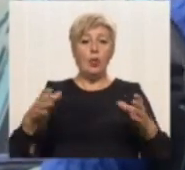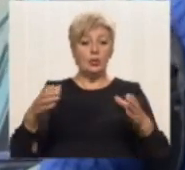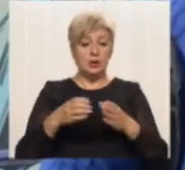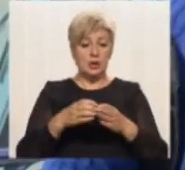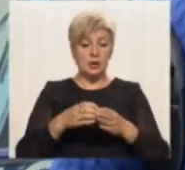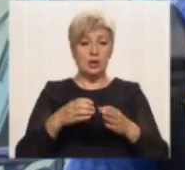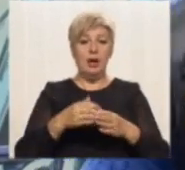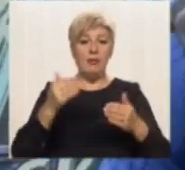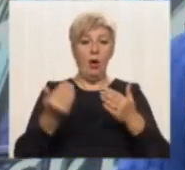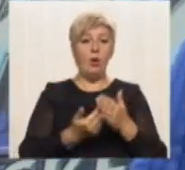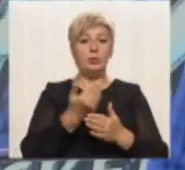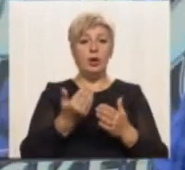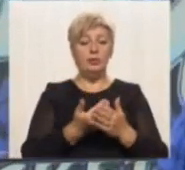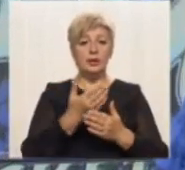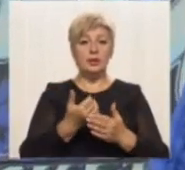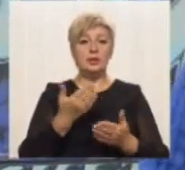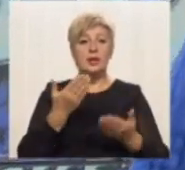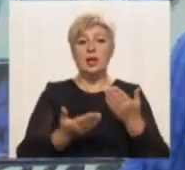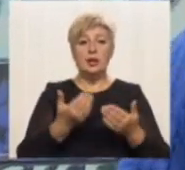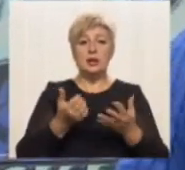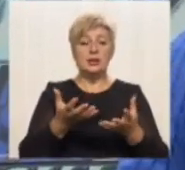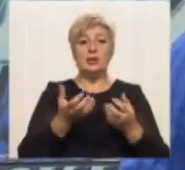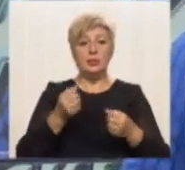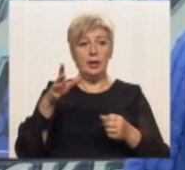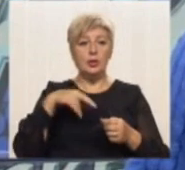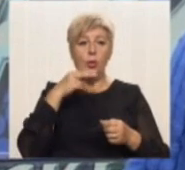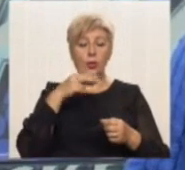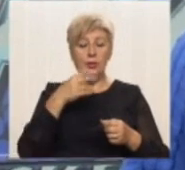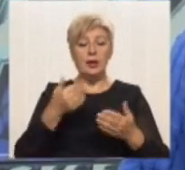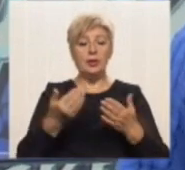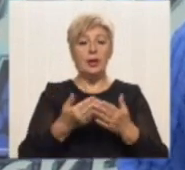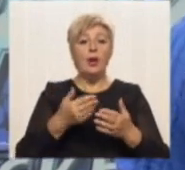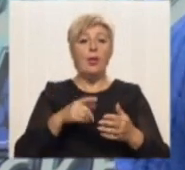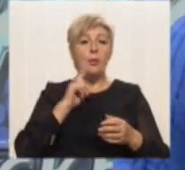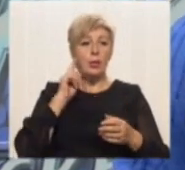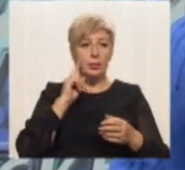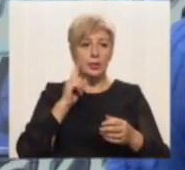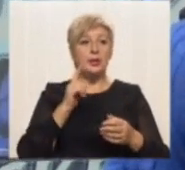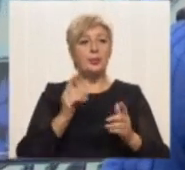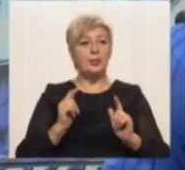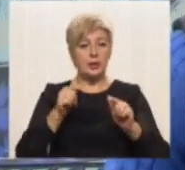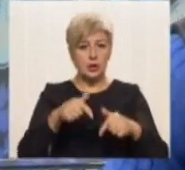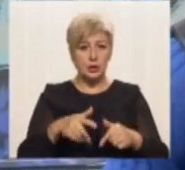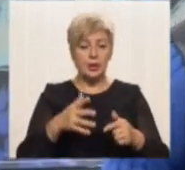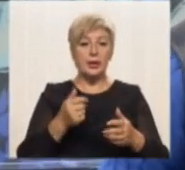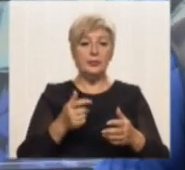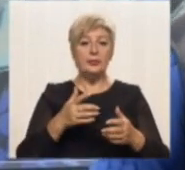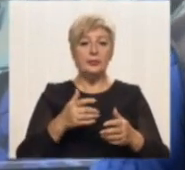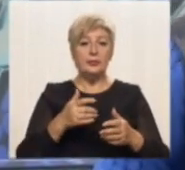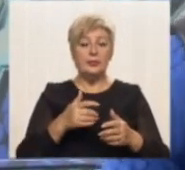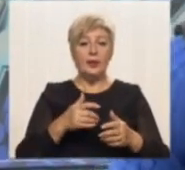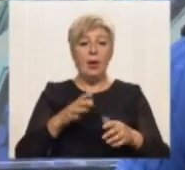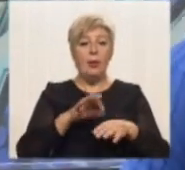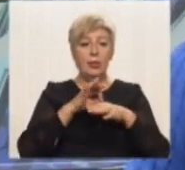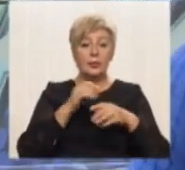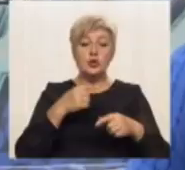Складу оновилась, якщо не брати до уваги молодих гравців, вихованців клубу. Прийшли три нових. Вже другий рік поспіль ми проводимо збори у Литві